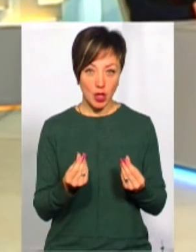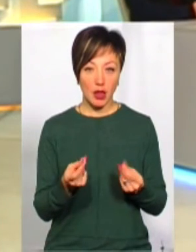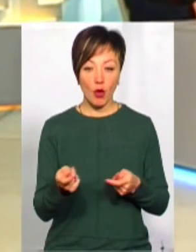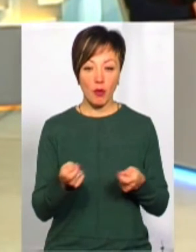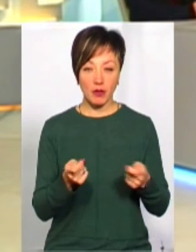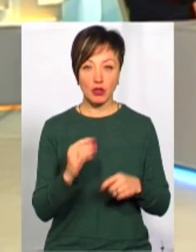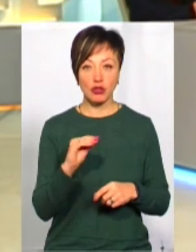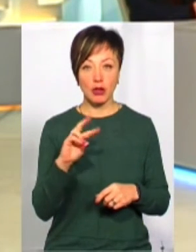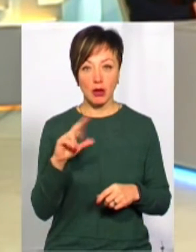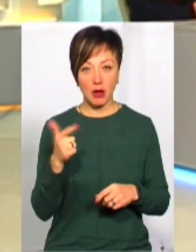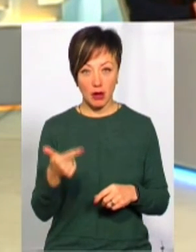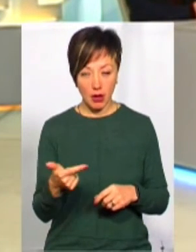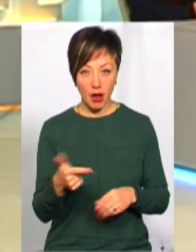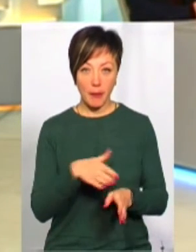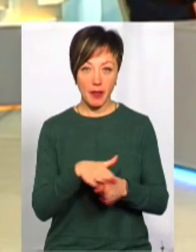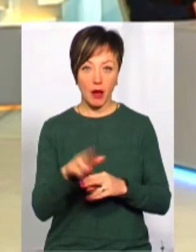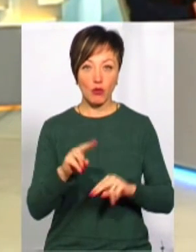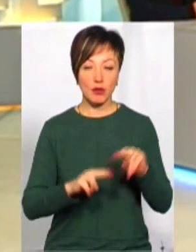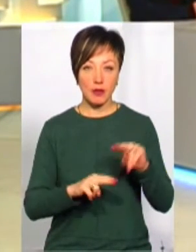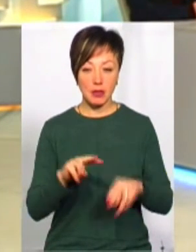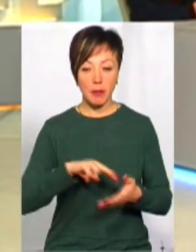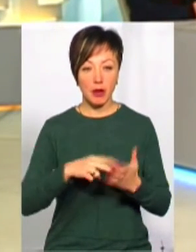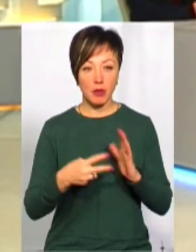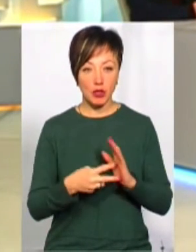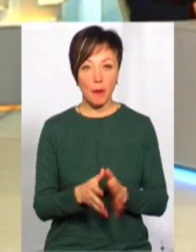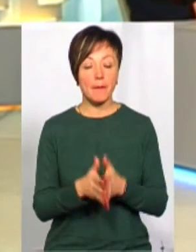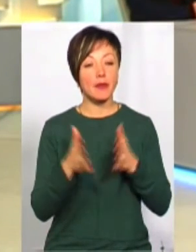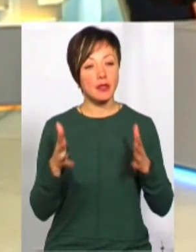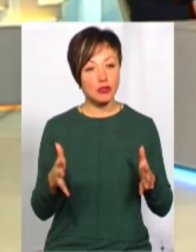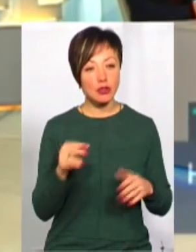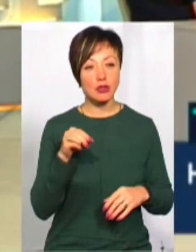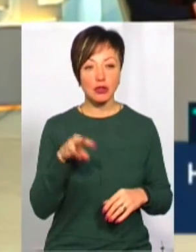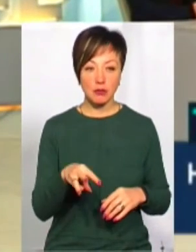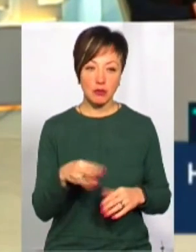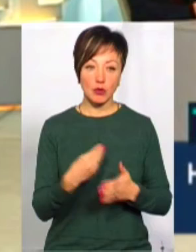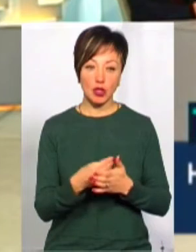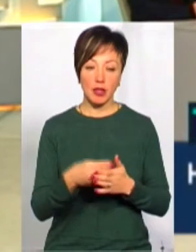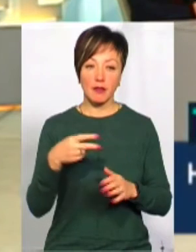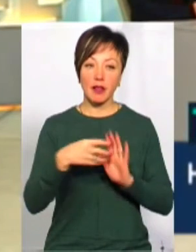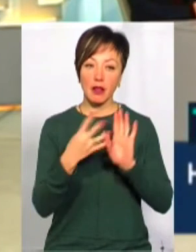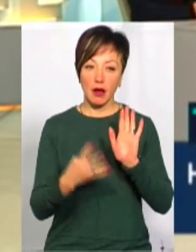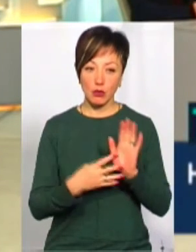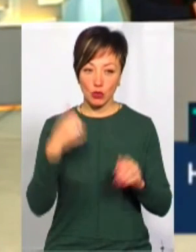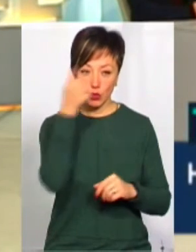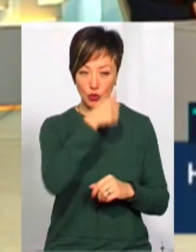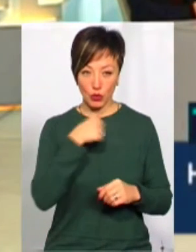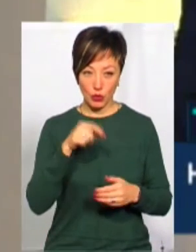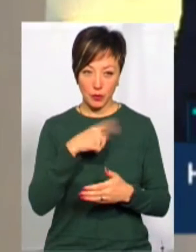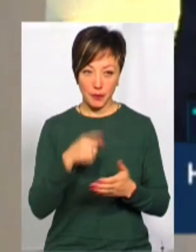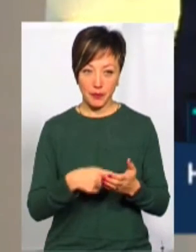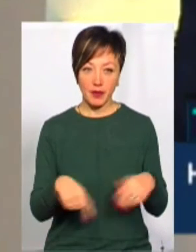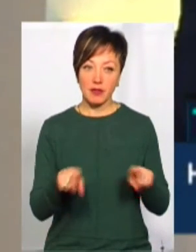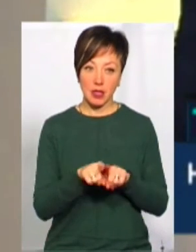на управління ЖКХ, на управління капітального будівництва передбачено більше, ніж на бюджет 2019 року.